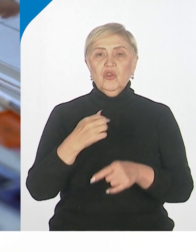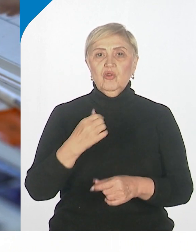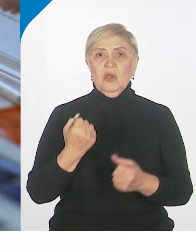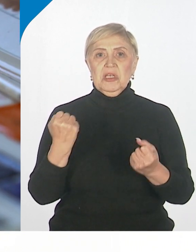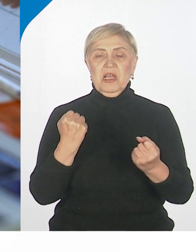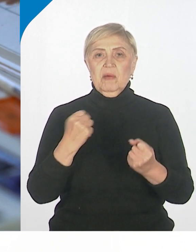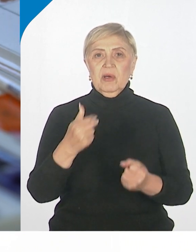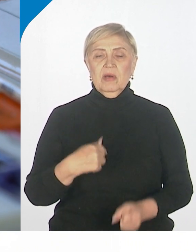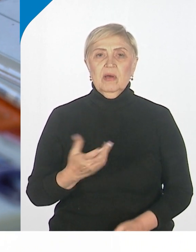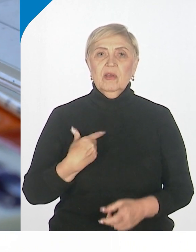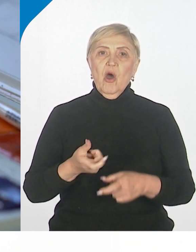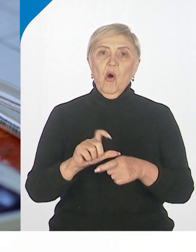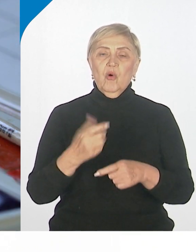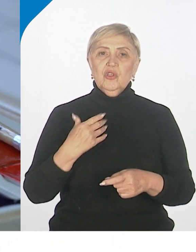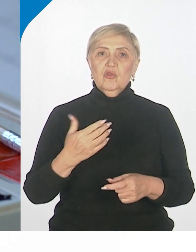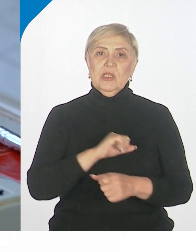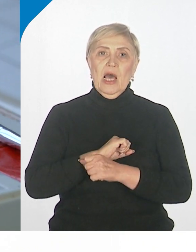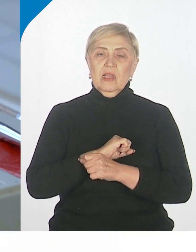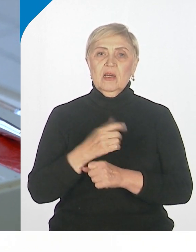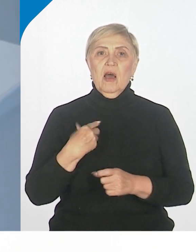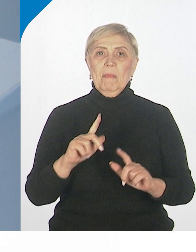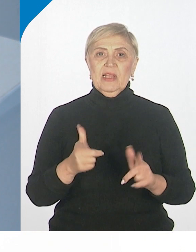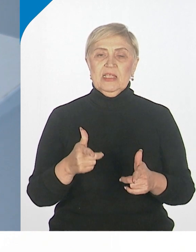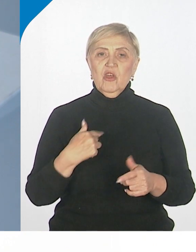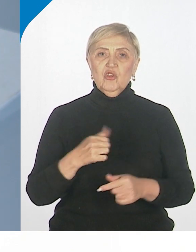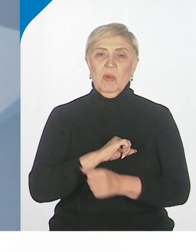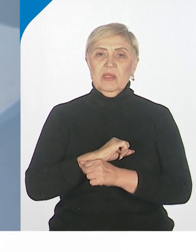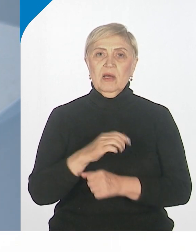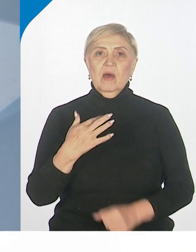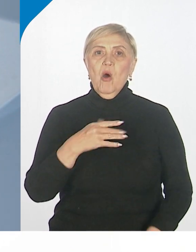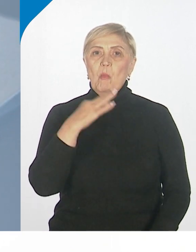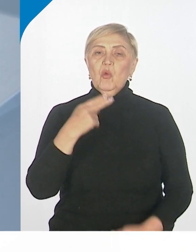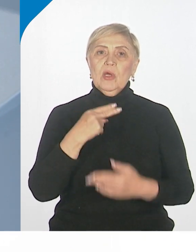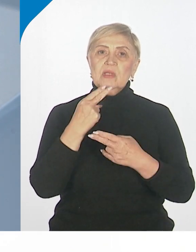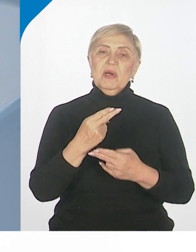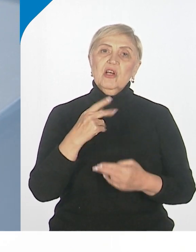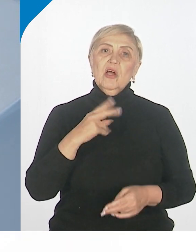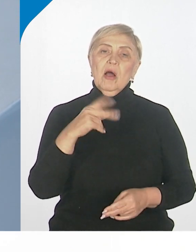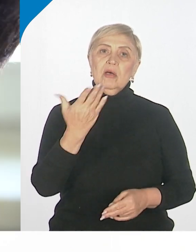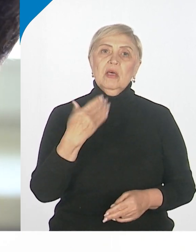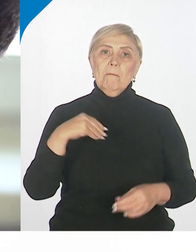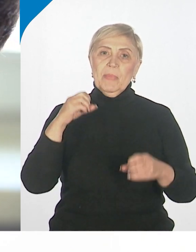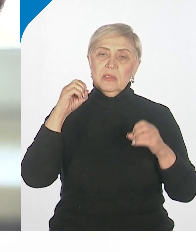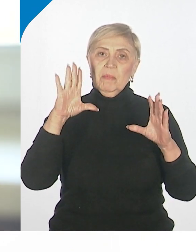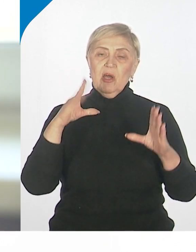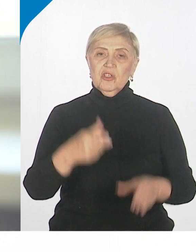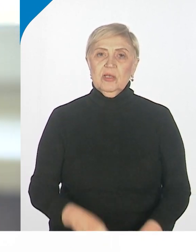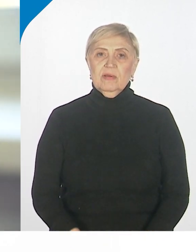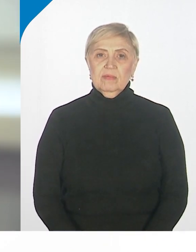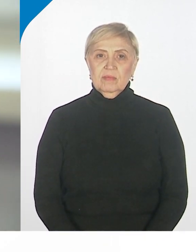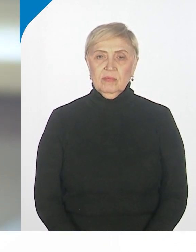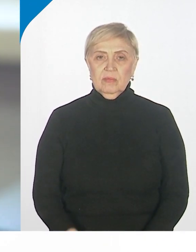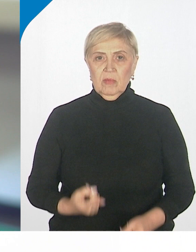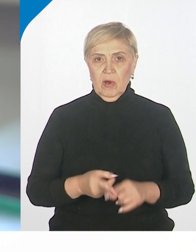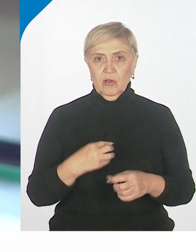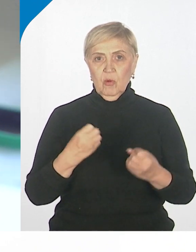И я очень отдыхаю. По-настоящему отдыхаю. Многие спрашивают, как ты там просыпаешься? Это